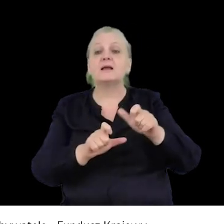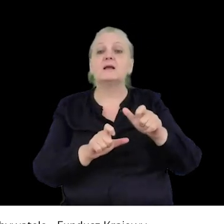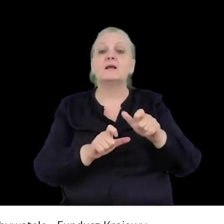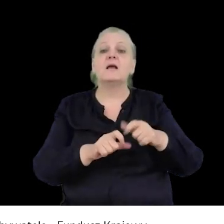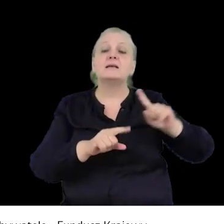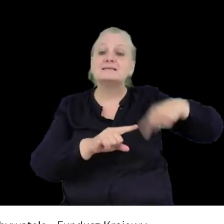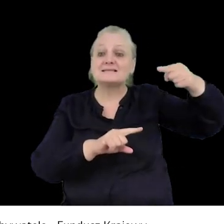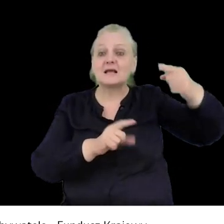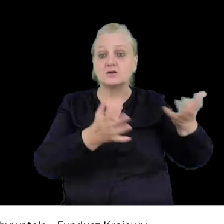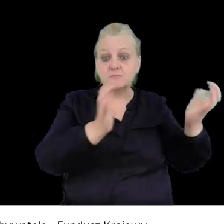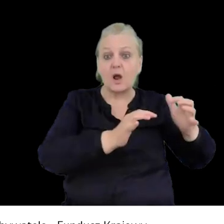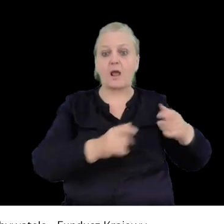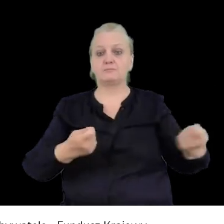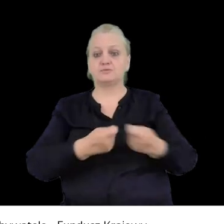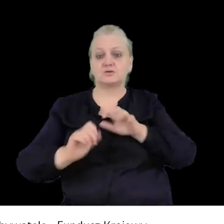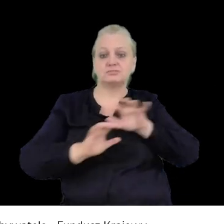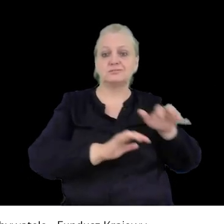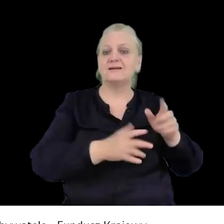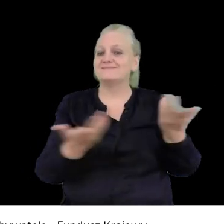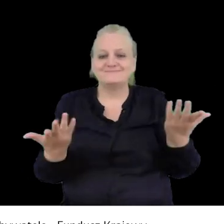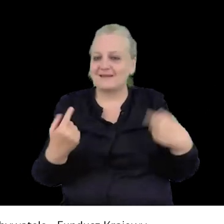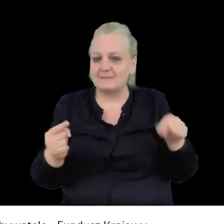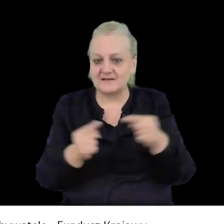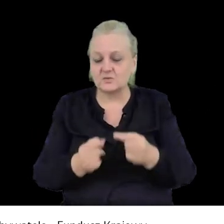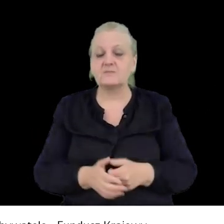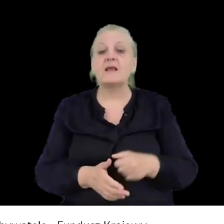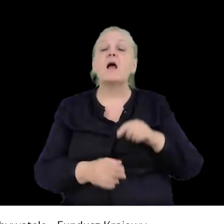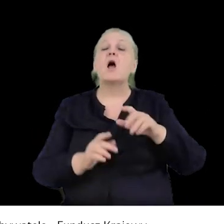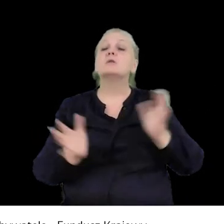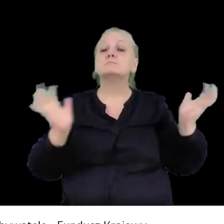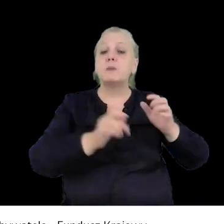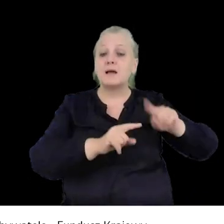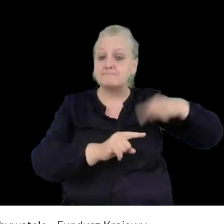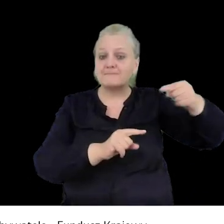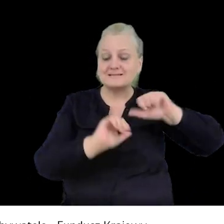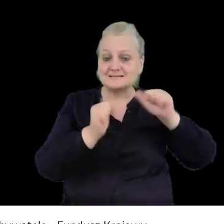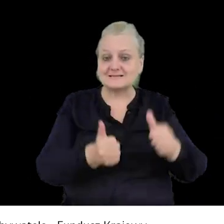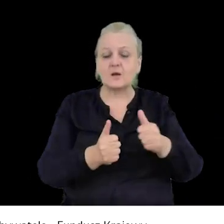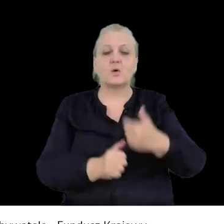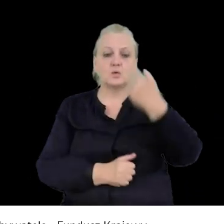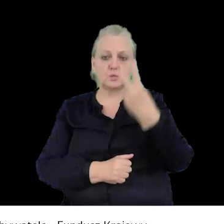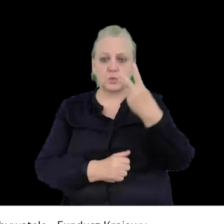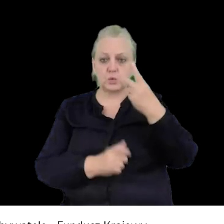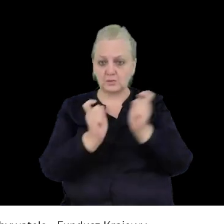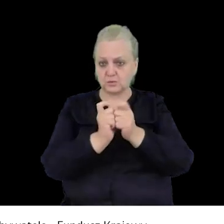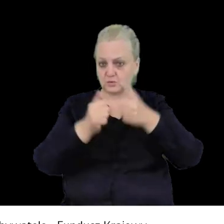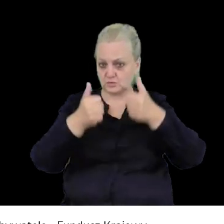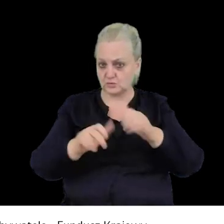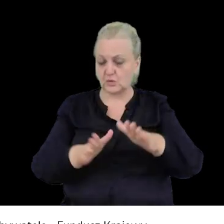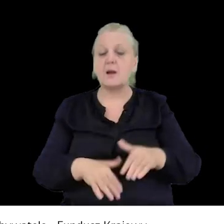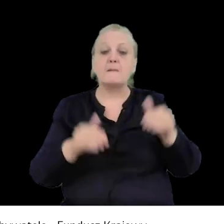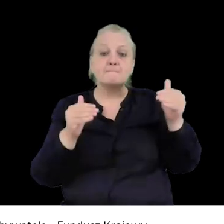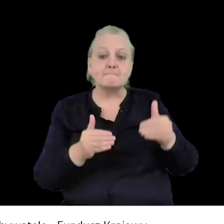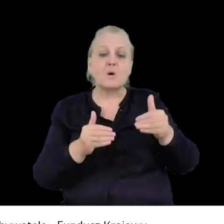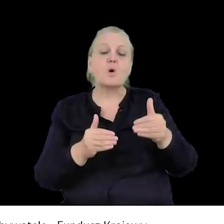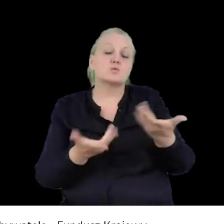cykliczne. Do zgromadzeń cyklicznych za chwilę wrócę. Chciałam jeszcze tylko na sekundę zatrzymać się przy tym drugim punkcie, czyli może zagrażać życiu